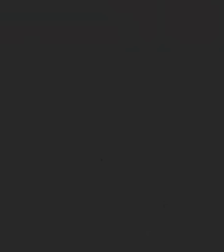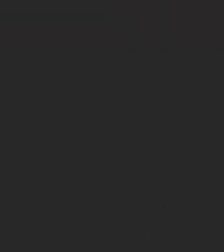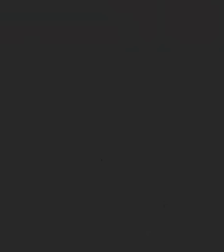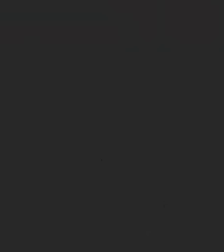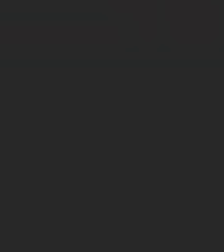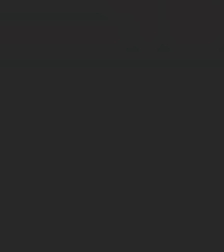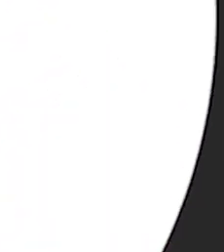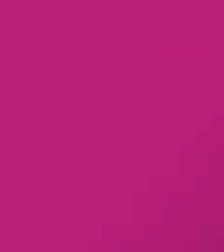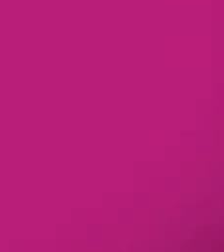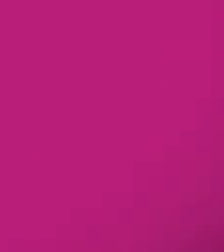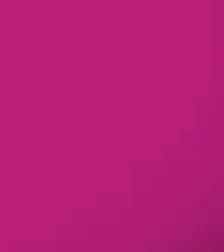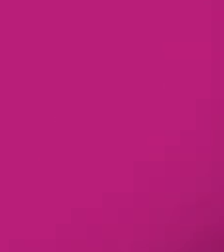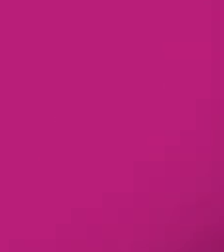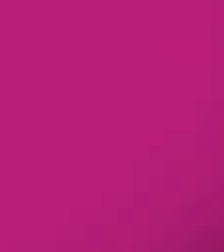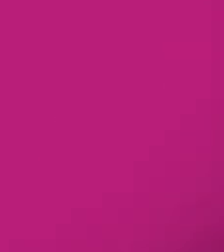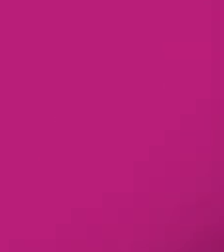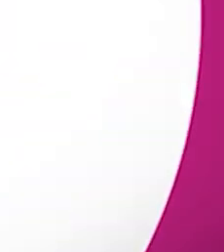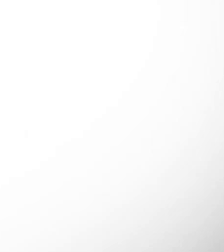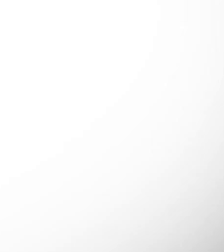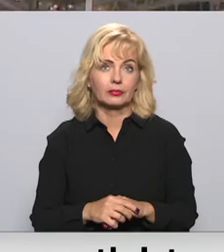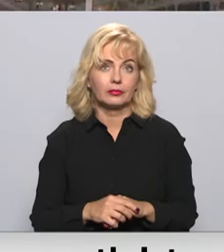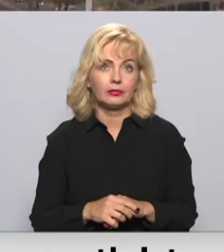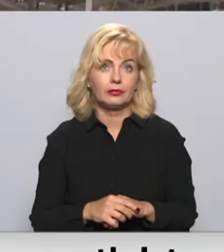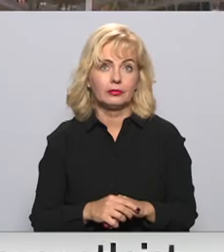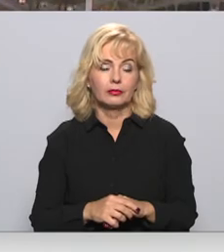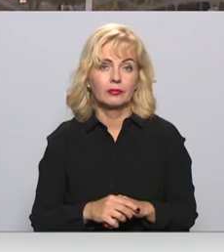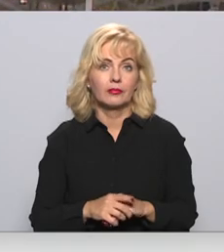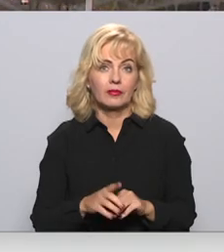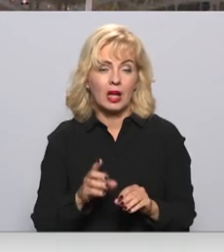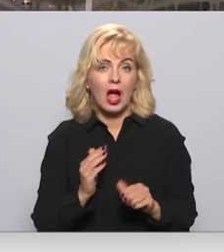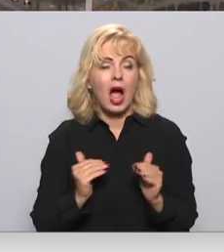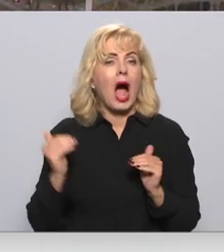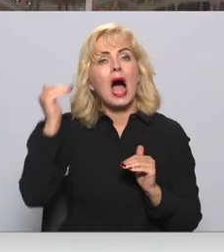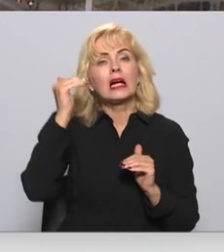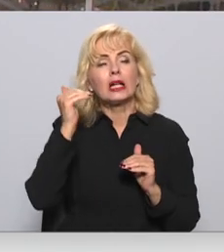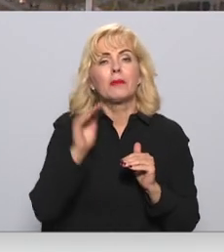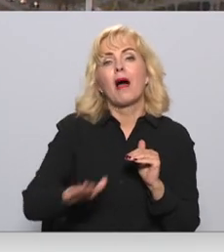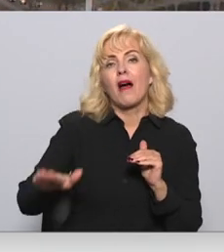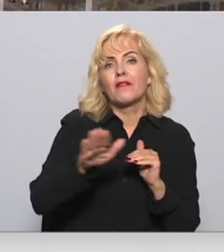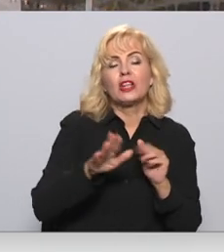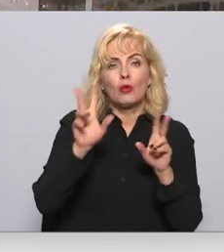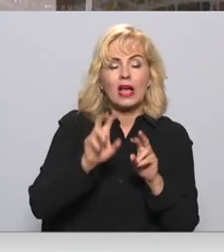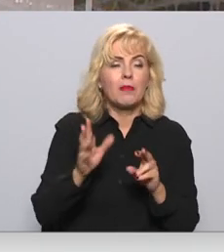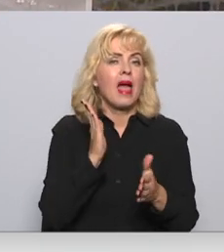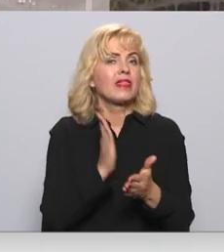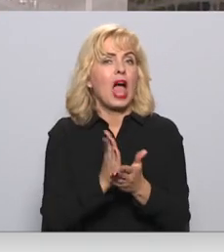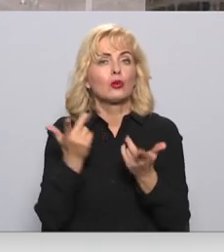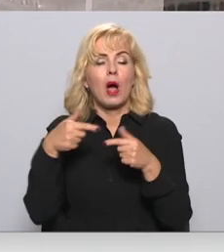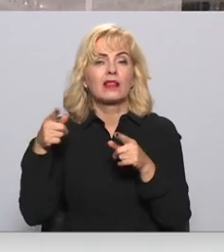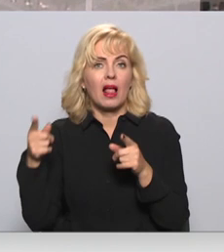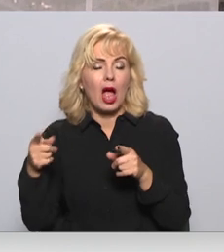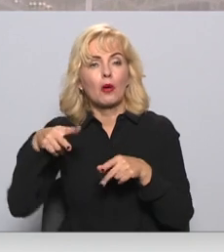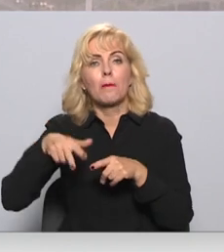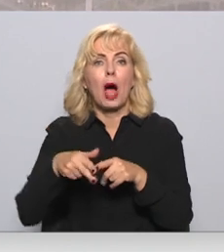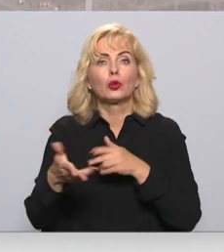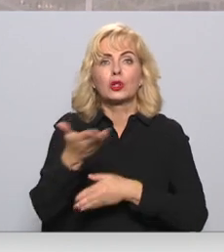Re! Viss ēters ir te! Akadēmiskās vidas ekspertu grupa uz nenoteiktu laiku pārtraukusi